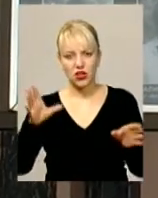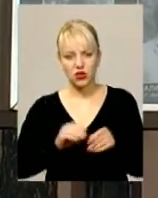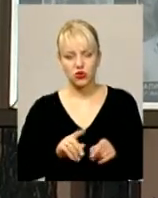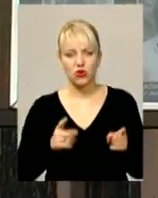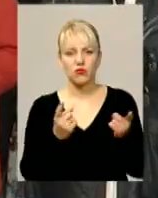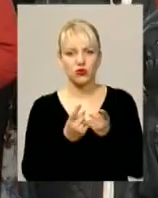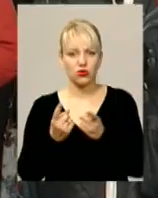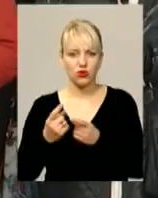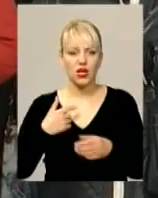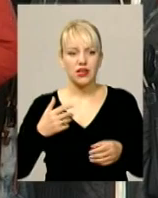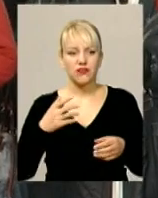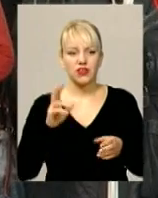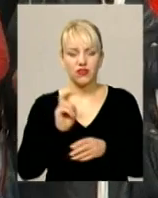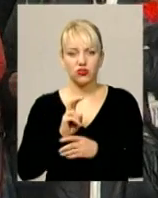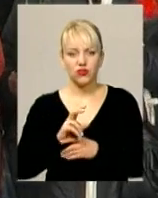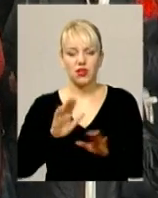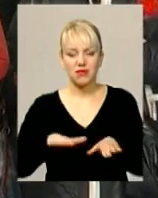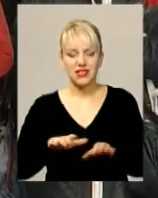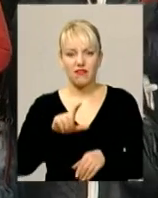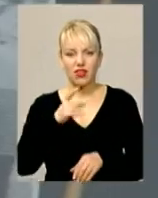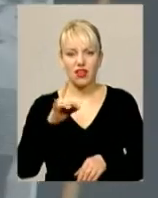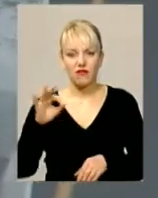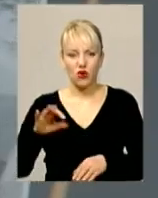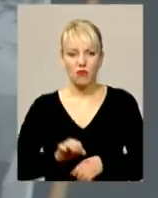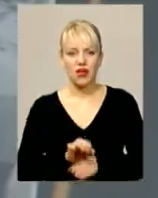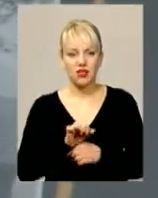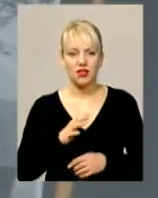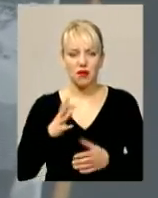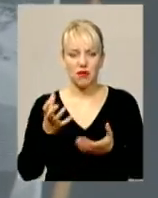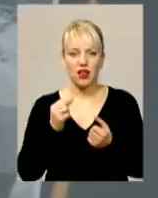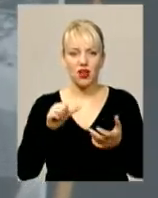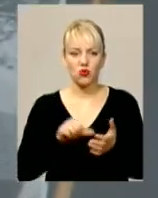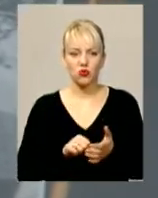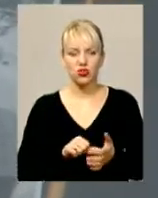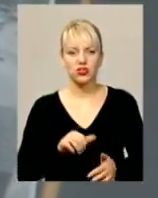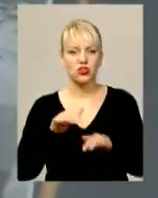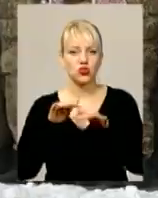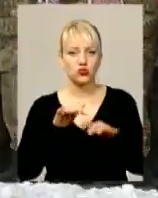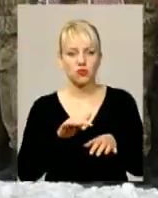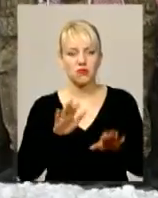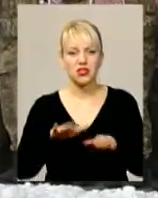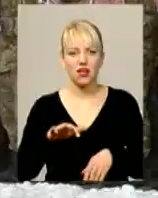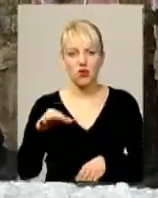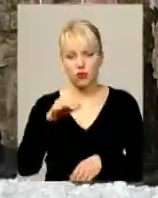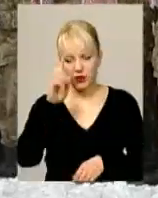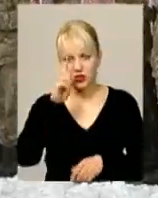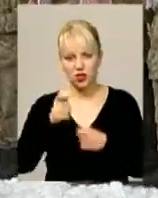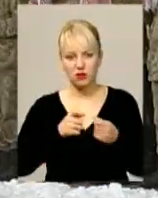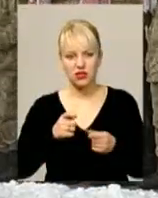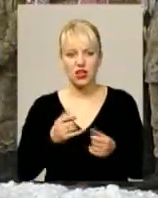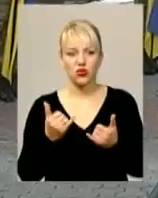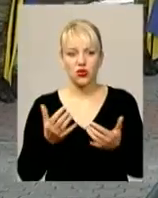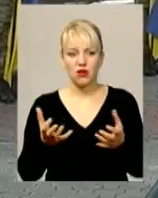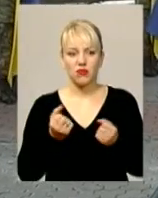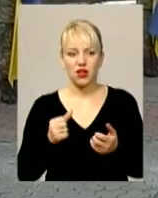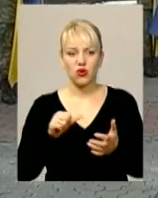однодумцями відвідувала місцевий Євромайдан, брала участь у штурмі облдержадміністрації. Сьогодні ж прийшла віддати шану загиблим героям Небесної